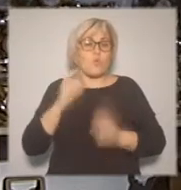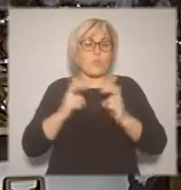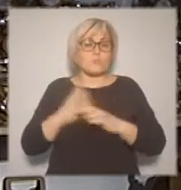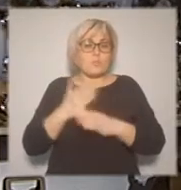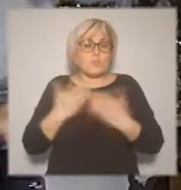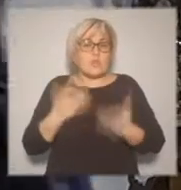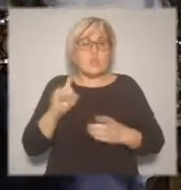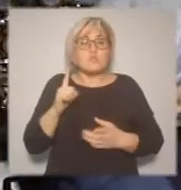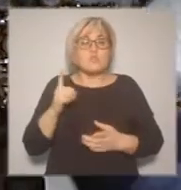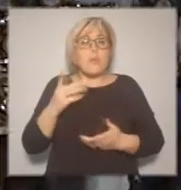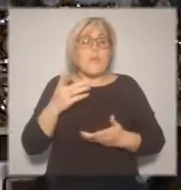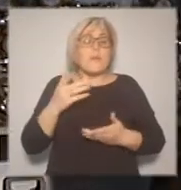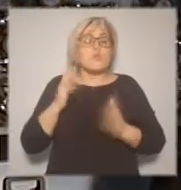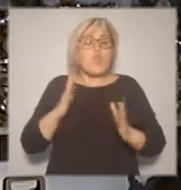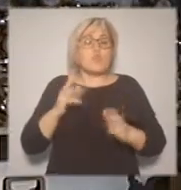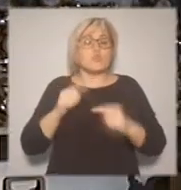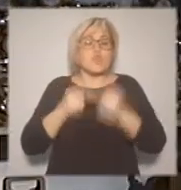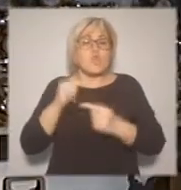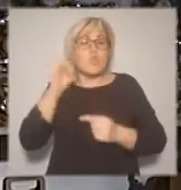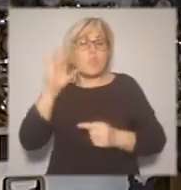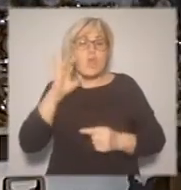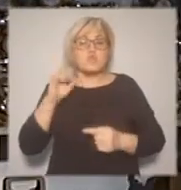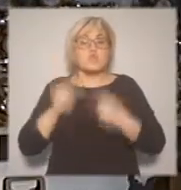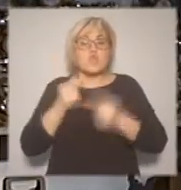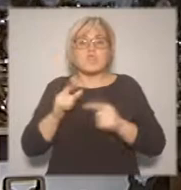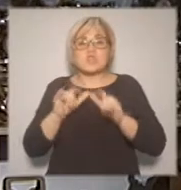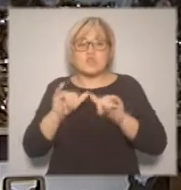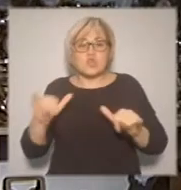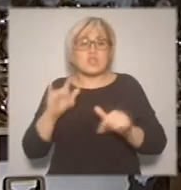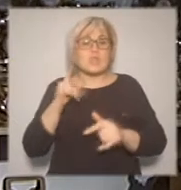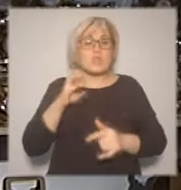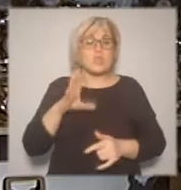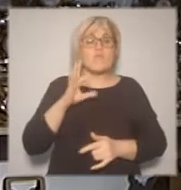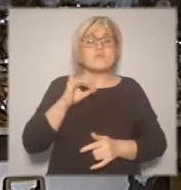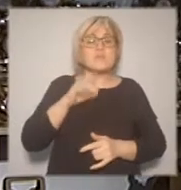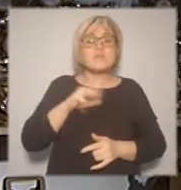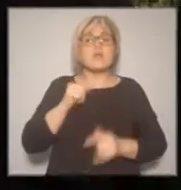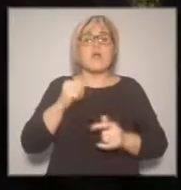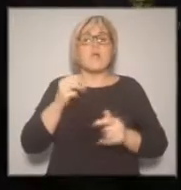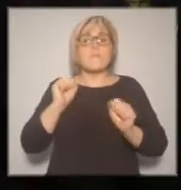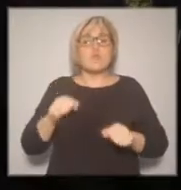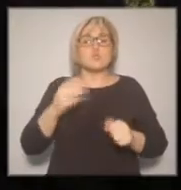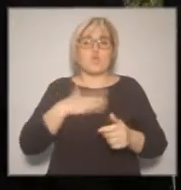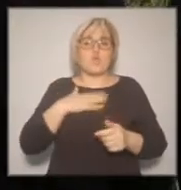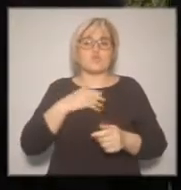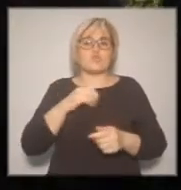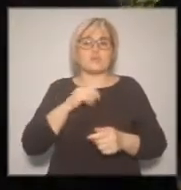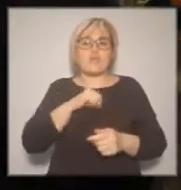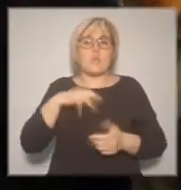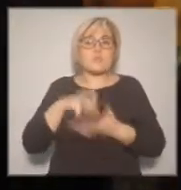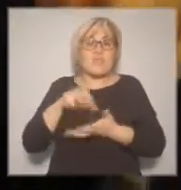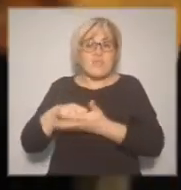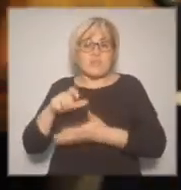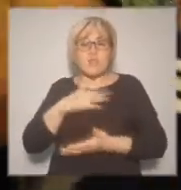самозанятых, можем наших предпринимателей, малого и среднего бизнеса раскрыть им рынки. Мысль о создании сбытового